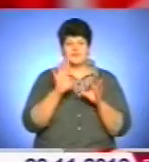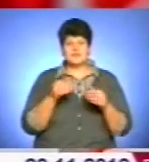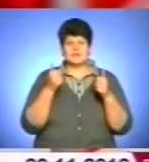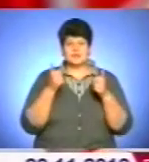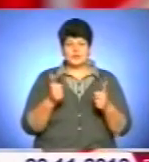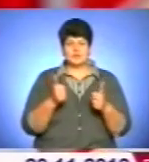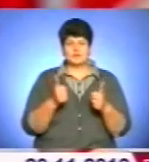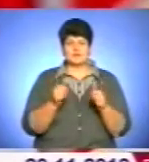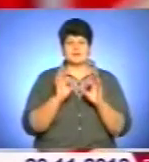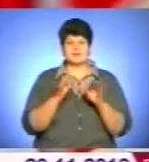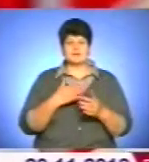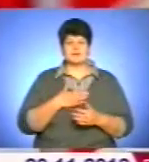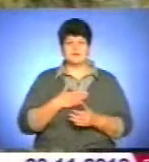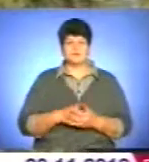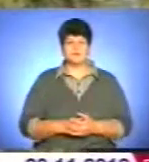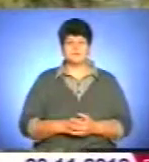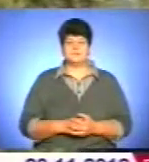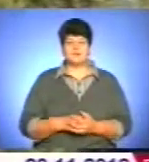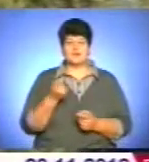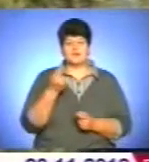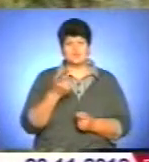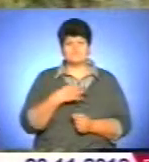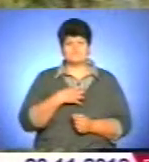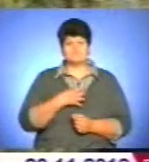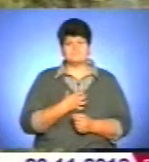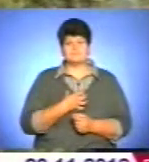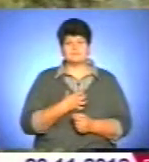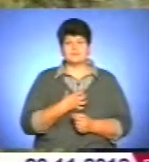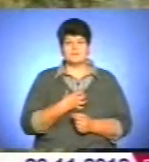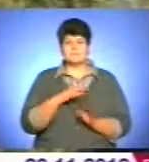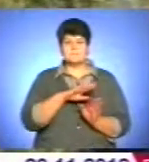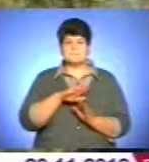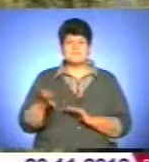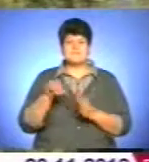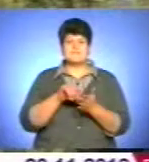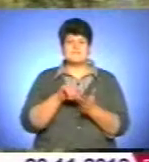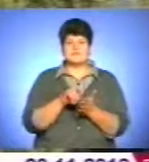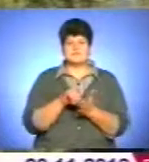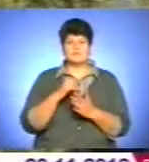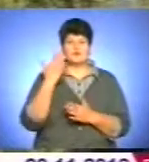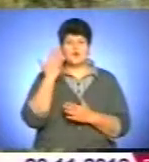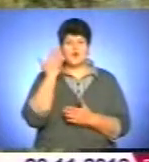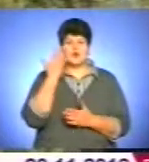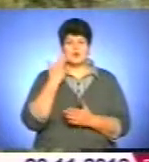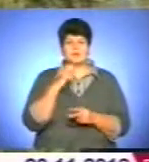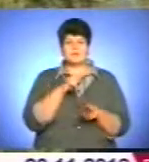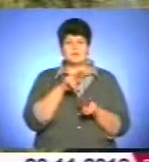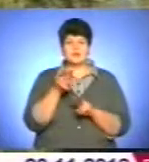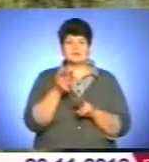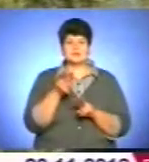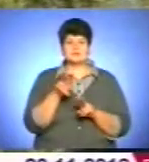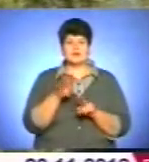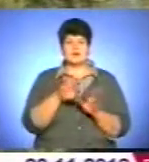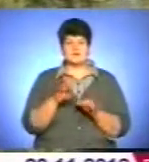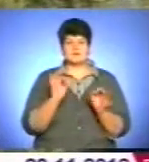добре, зізнався він нам. Трошки засмутився після виступу, коли я подивився. зараз